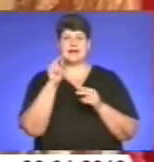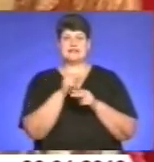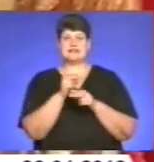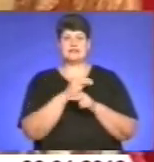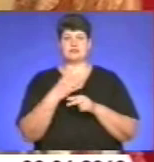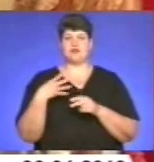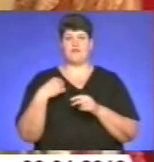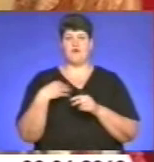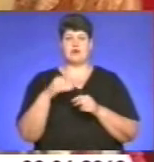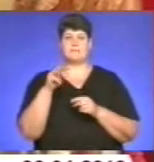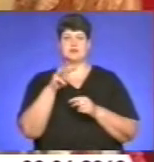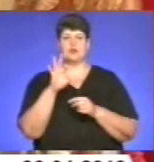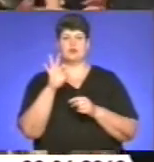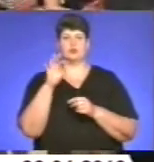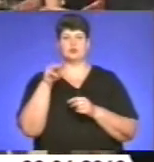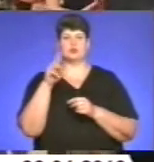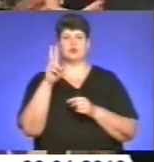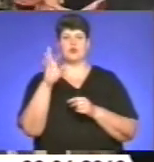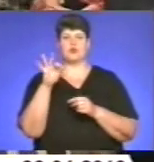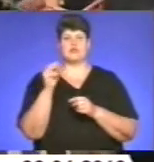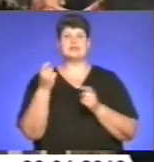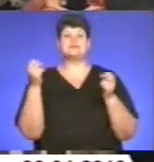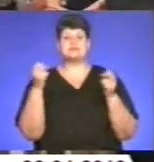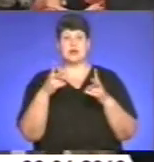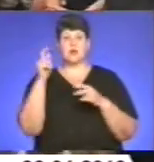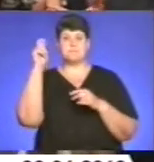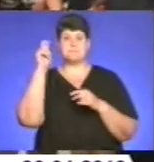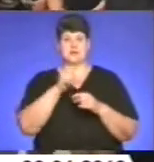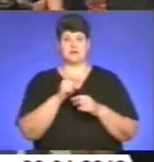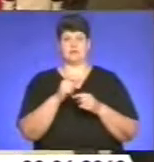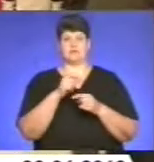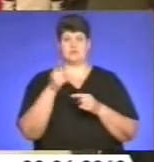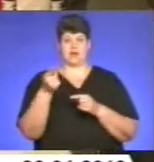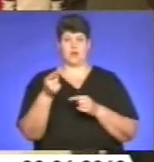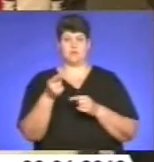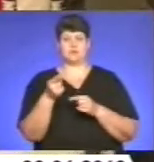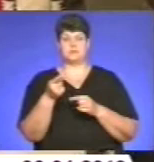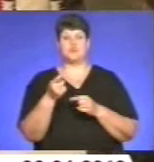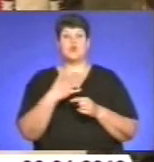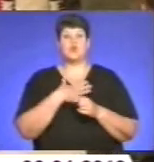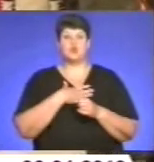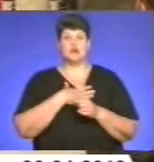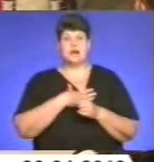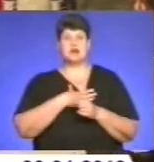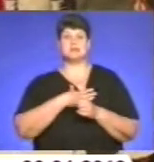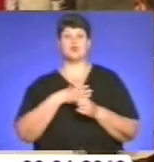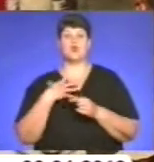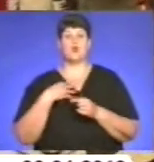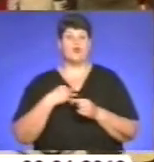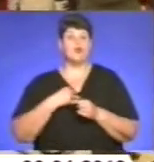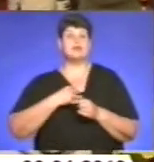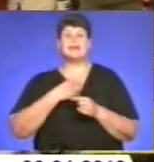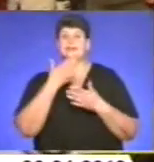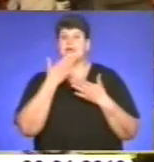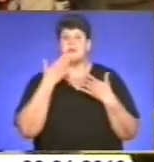Мирослав Откович, який спеціально приїхав на мистецьку імпрезу у Тернопіль. У нас у Львові нема нічого подібного.